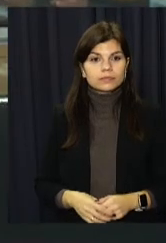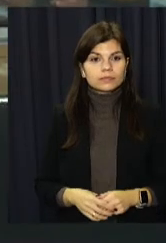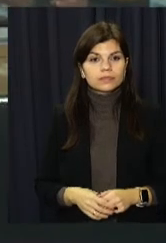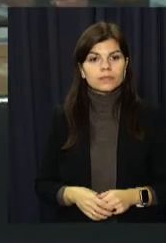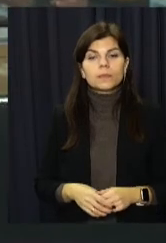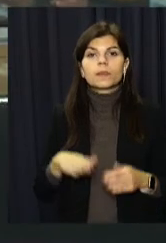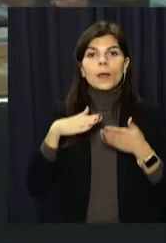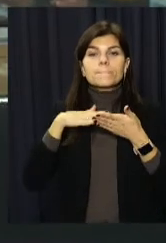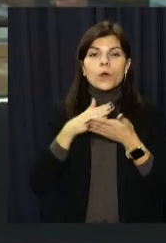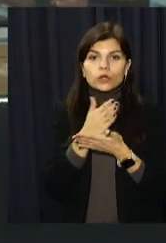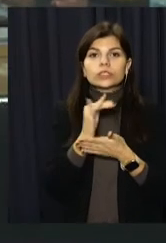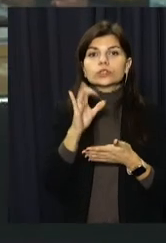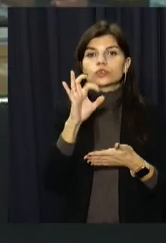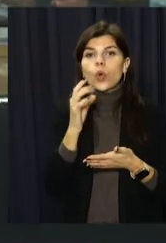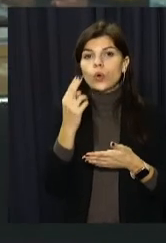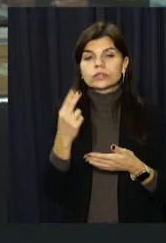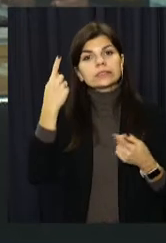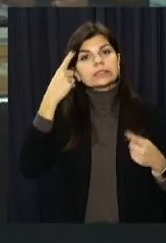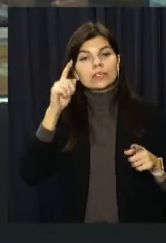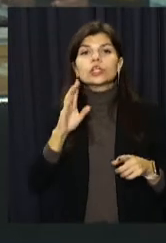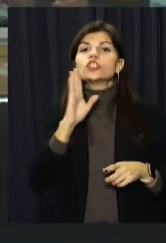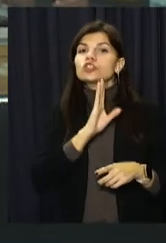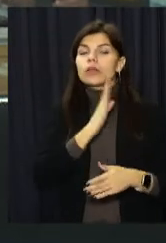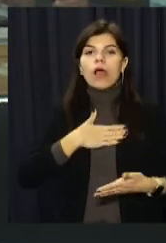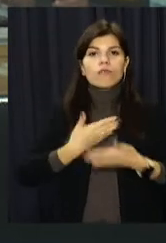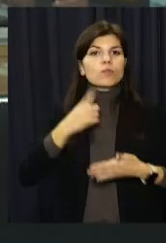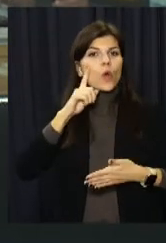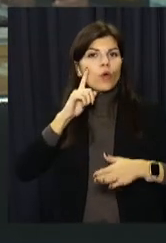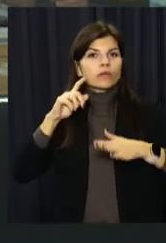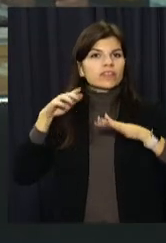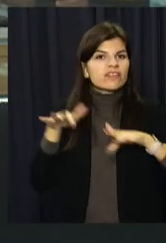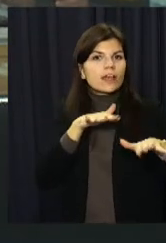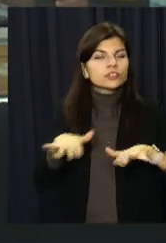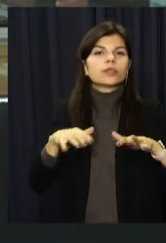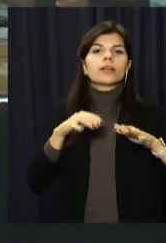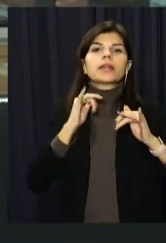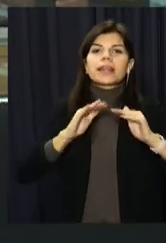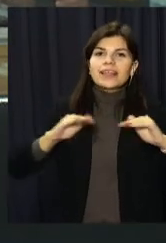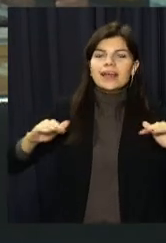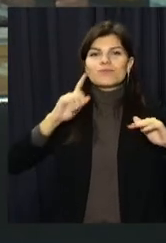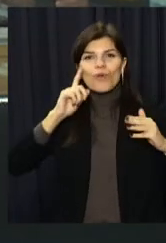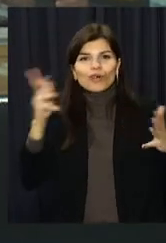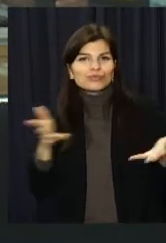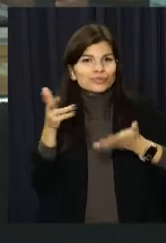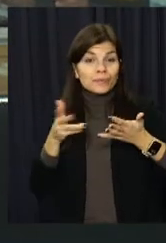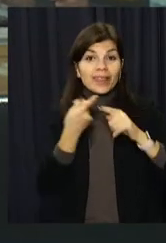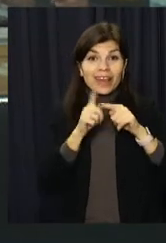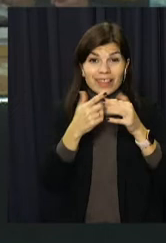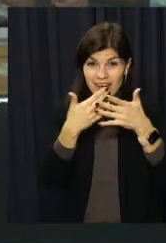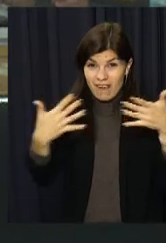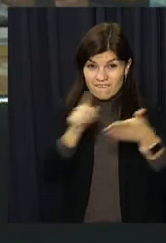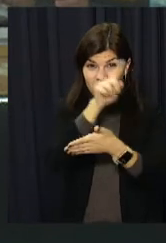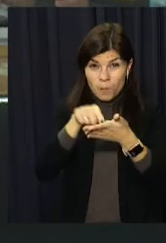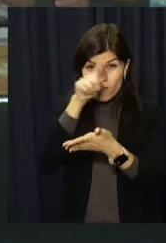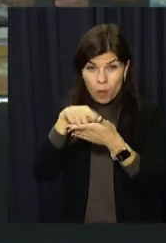Політичні та соціальні проєкти, активні жіночі і молодіжні рухи, заходи для дітей та юнацтва. По цих та багатьох